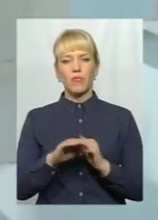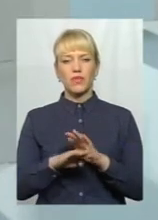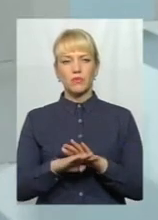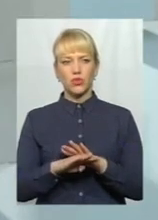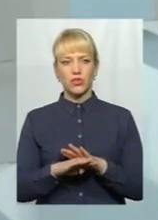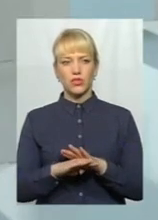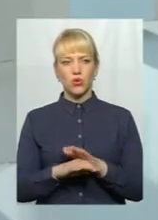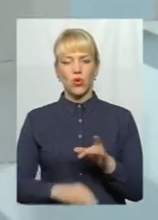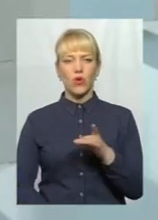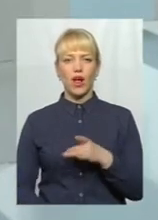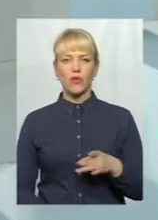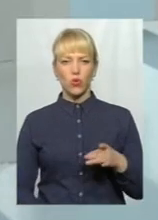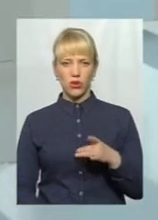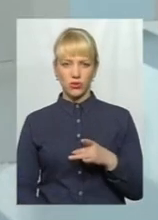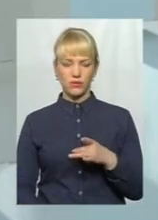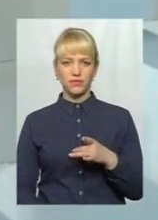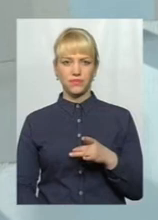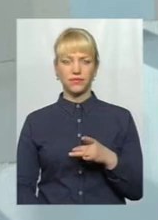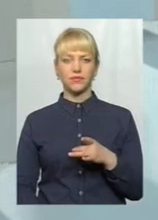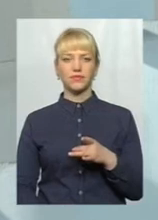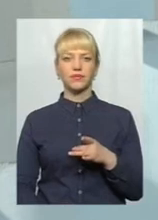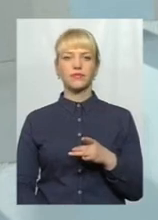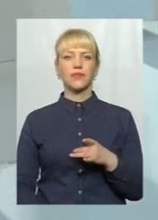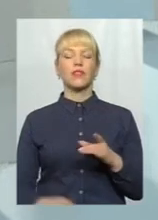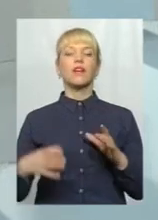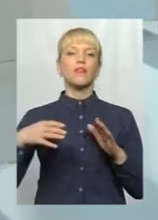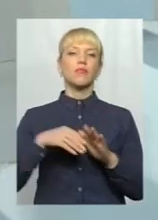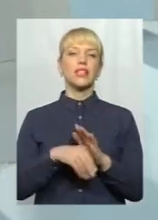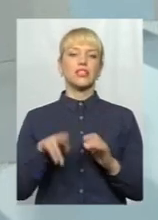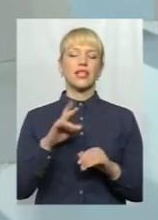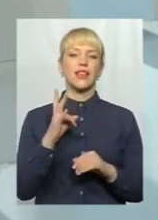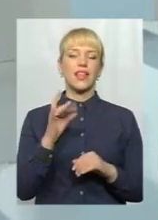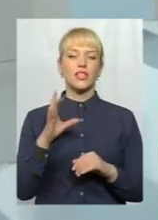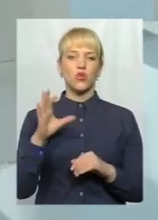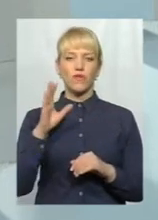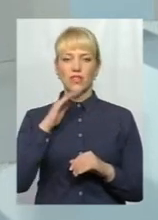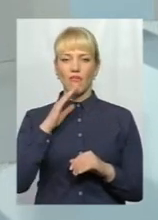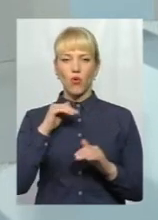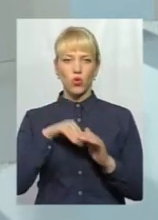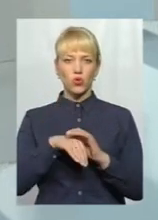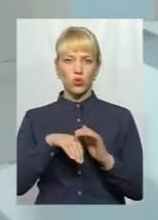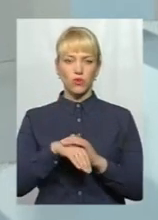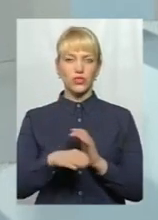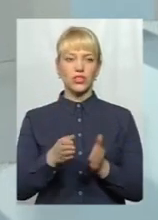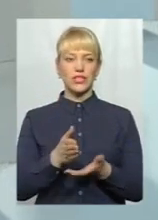району в межах Дністровського водосховища знаходиться і